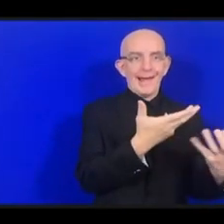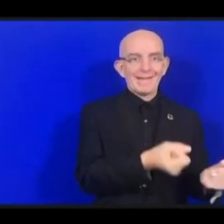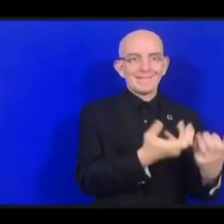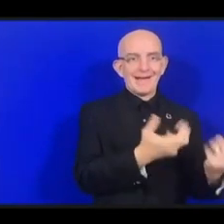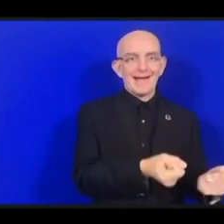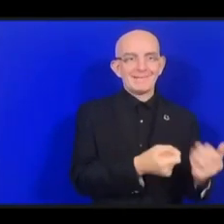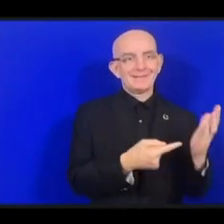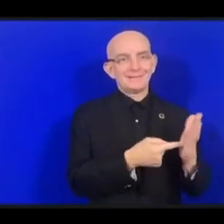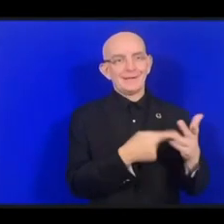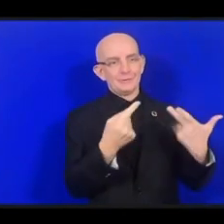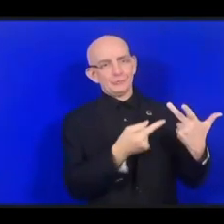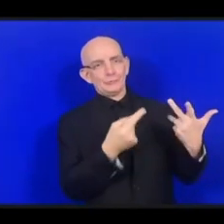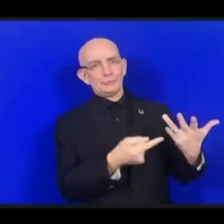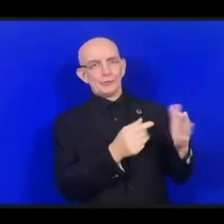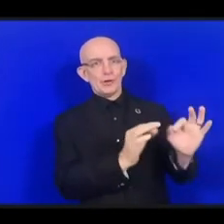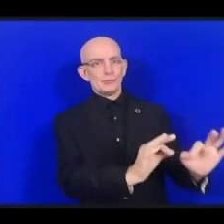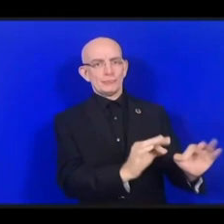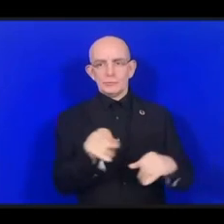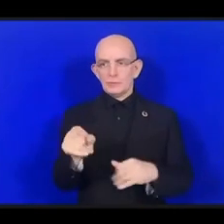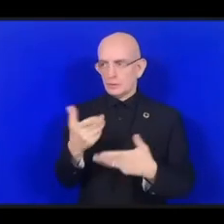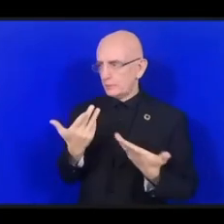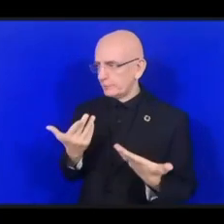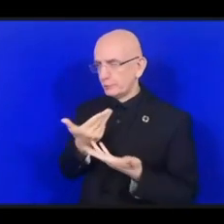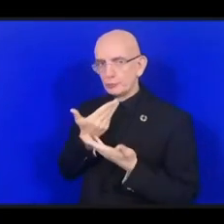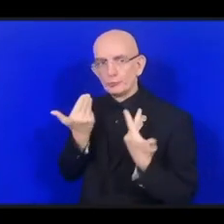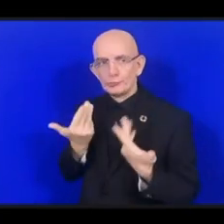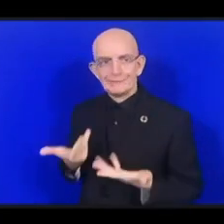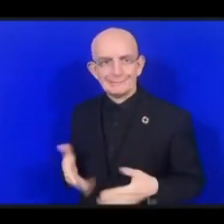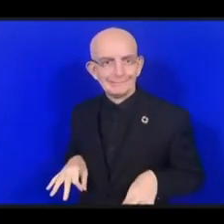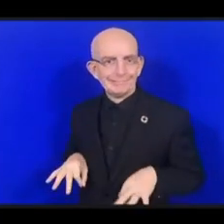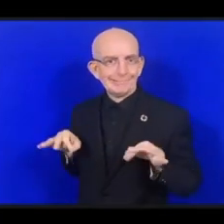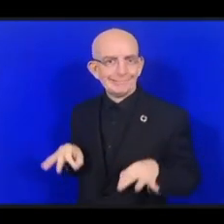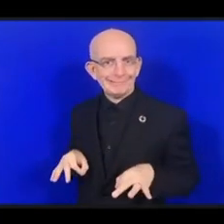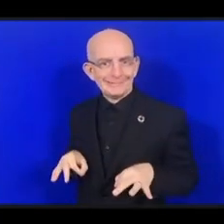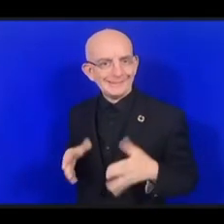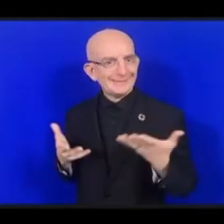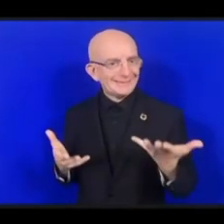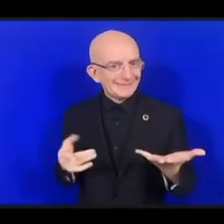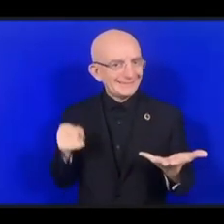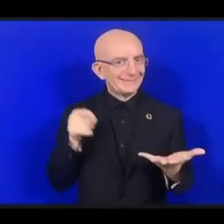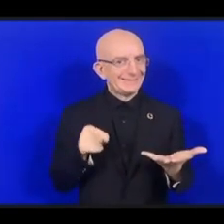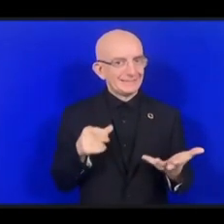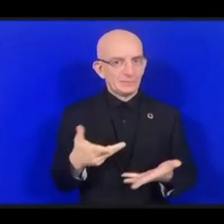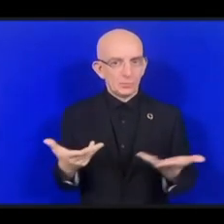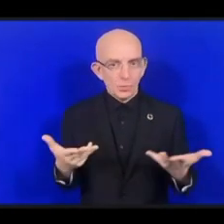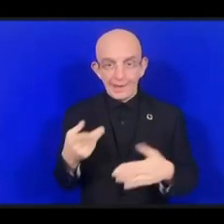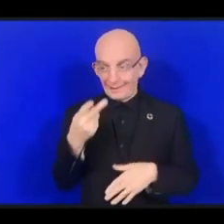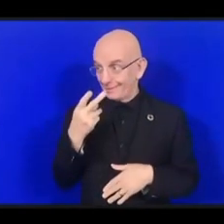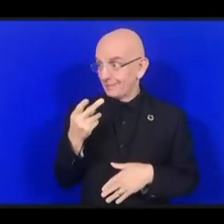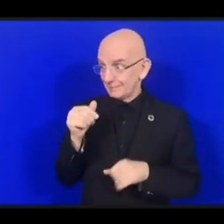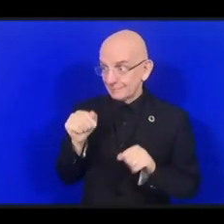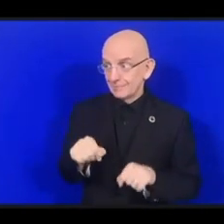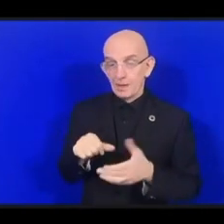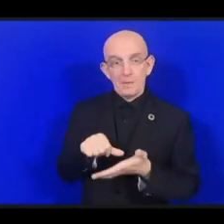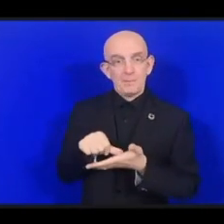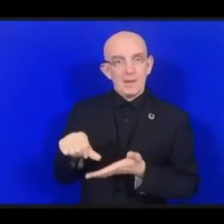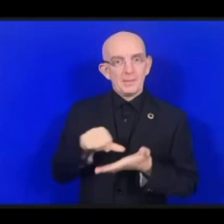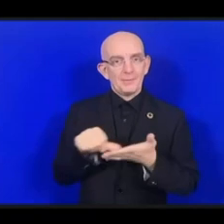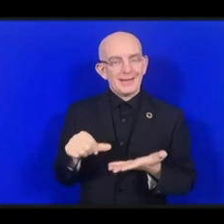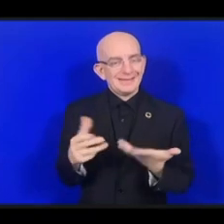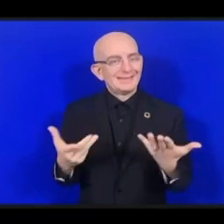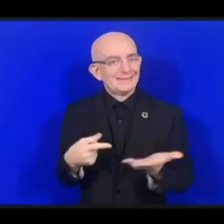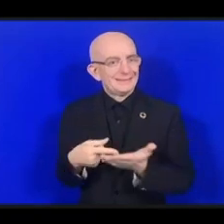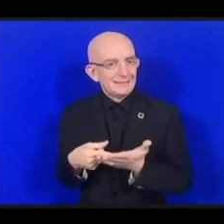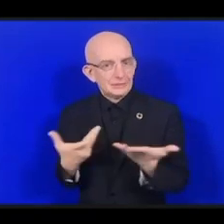И доступность, и финансовая доступность технологии усугубляется уже существующим неравенством. Лишь